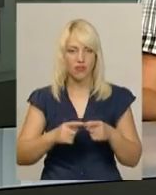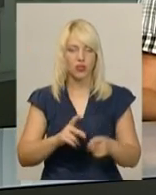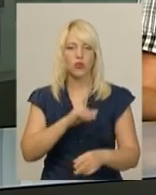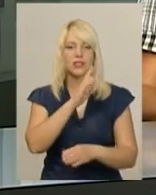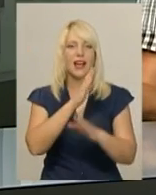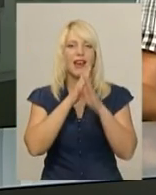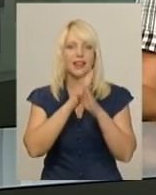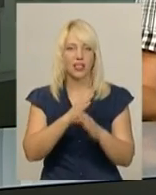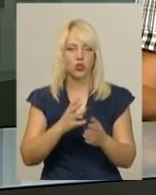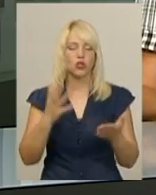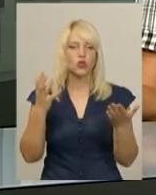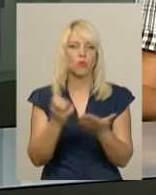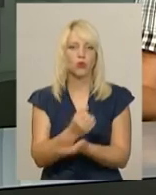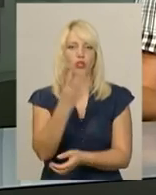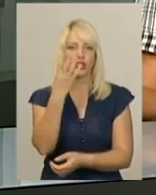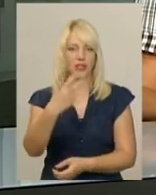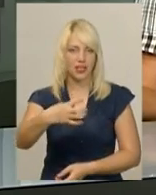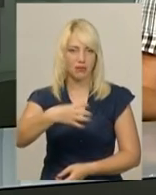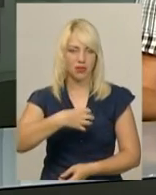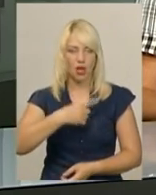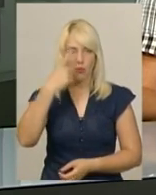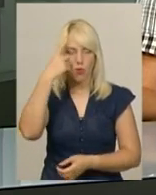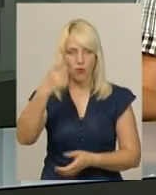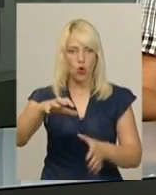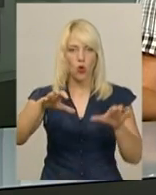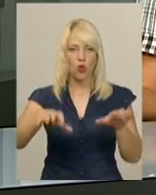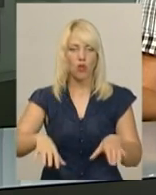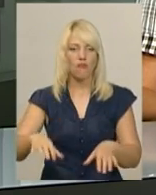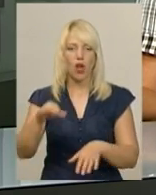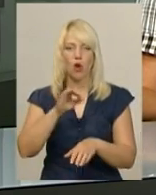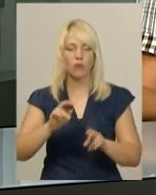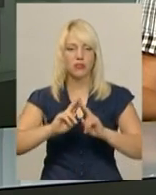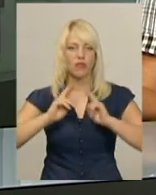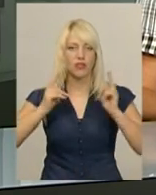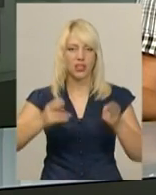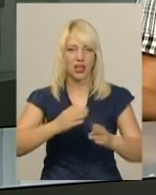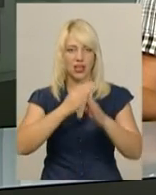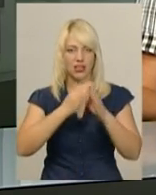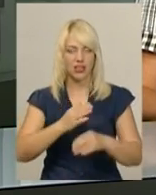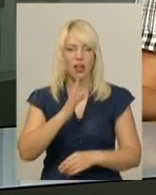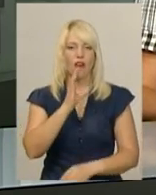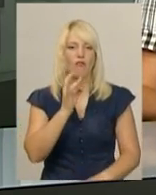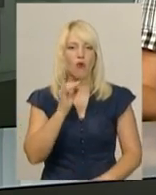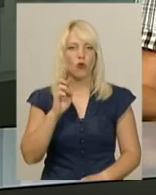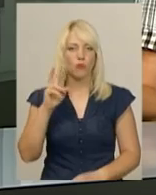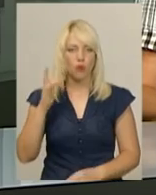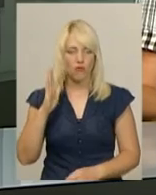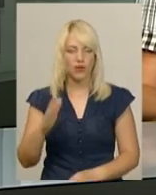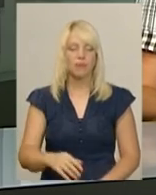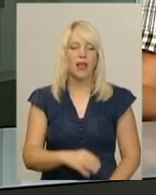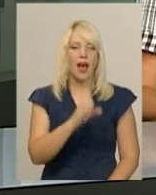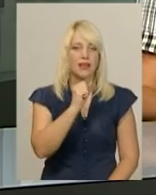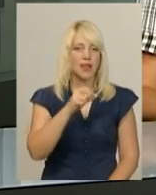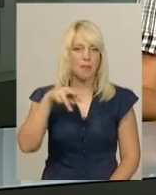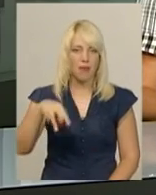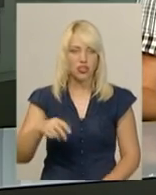Одесі здобули чотири медалі, повідомляє голова обласного осередку Федерації Годзюрю карате Олександр Воробйов. Артем Марченко в віковій